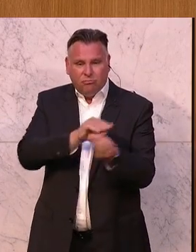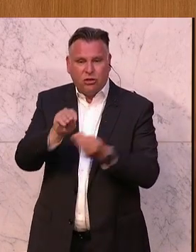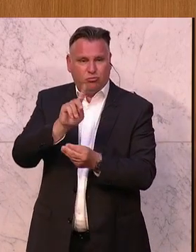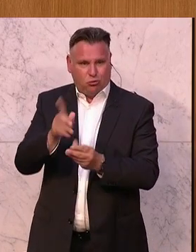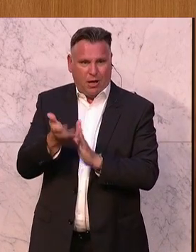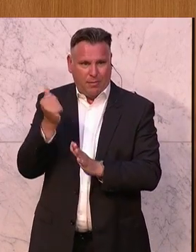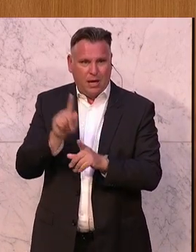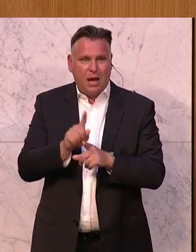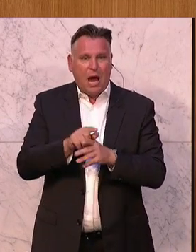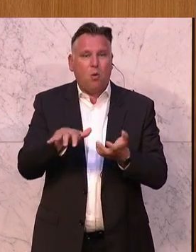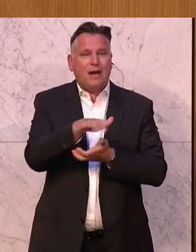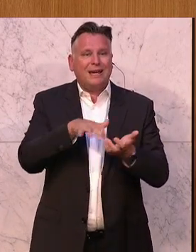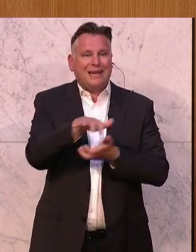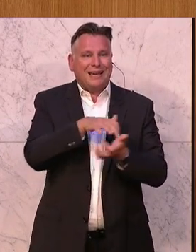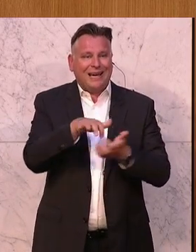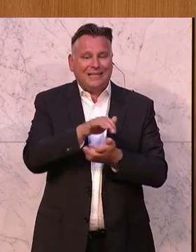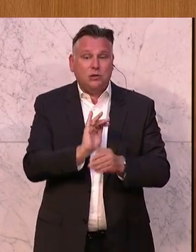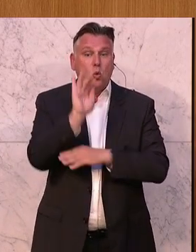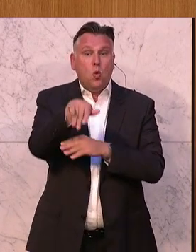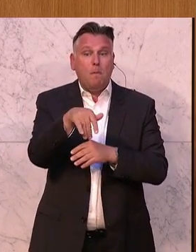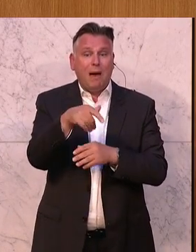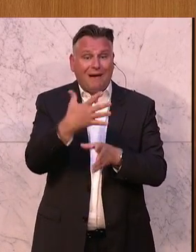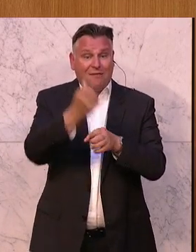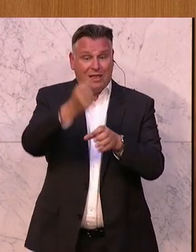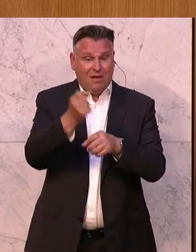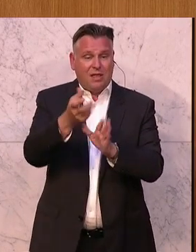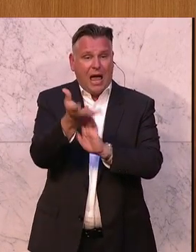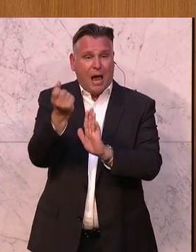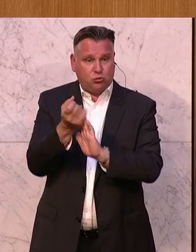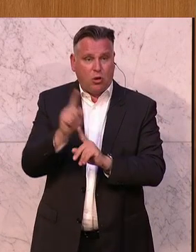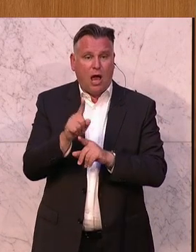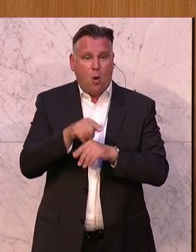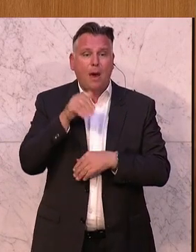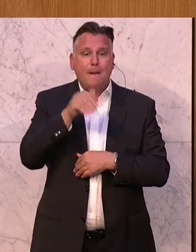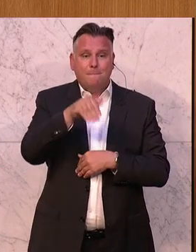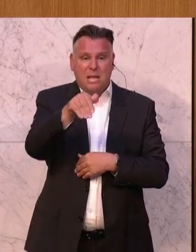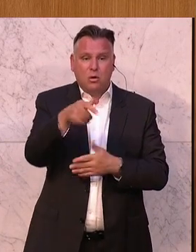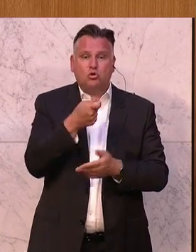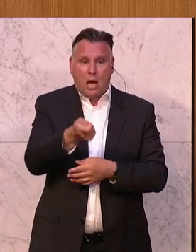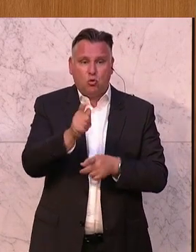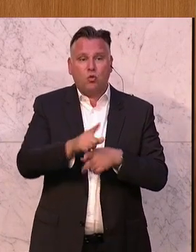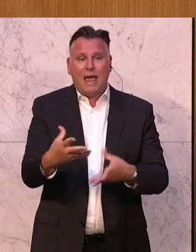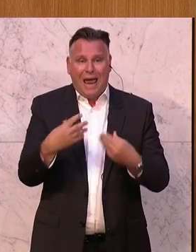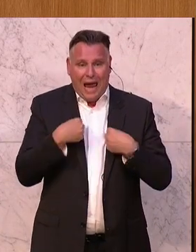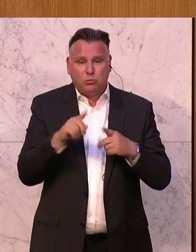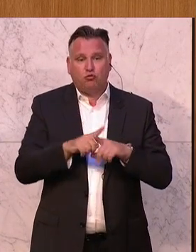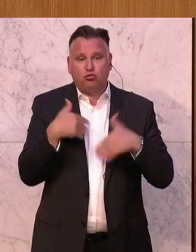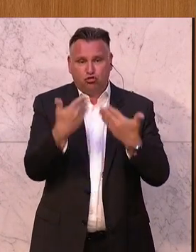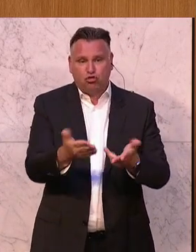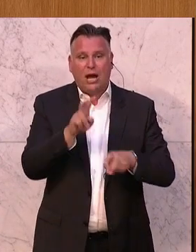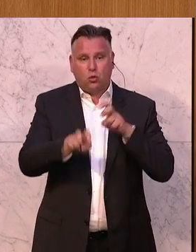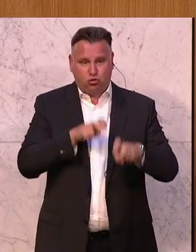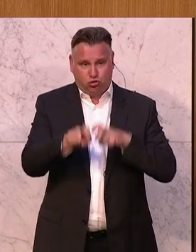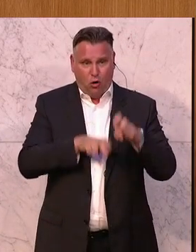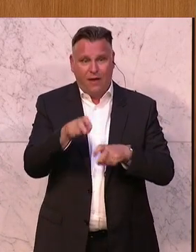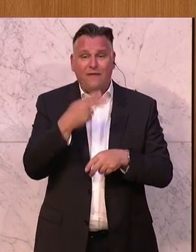Abschöpfung von krisenbedingten Übergewinnen, die Einführung einer Millionärsabgabe sowie einer Erbschafts und Schenkungssteuer für